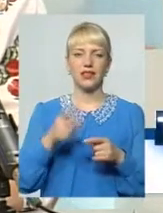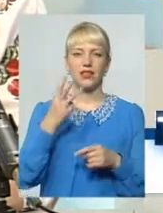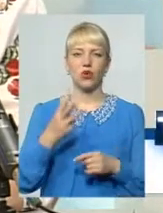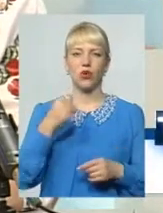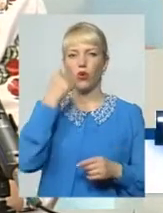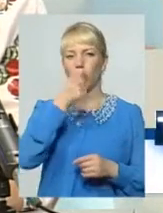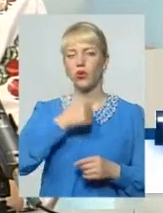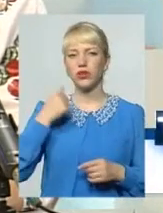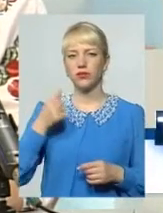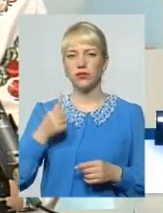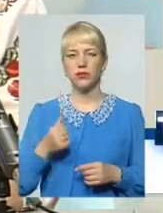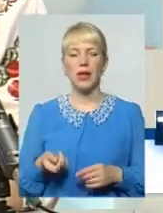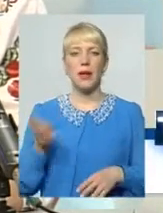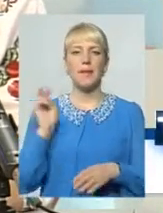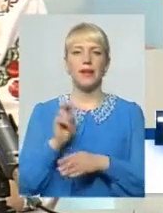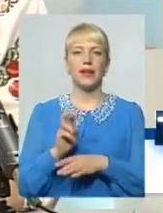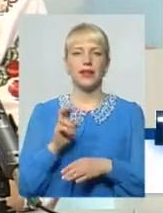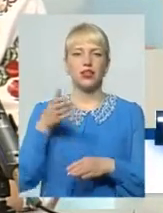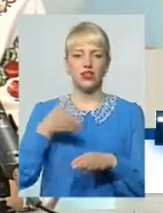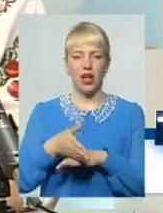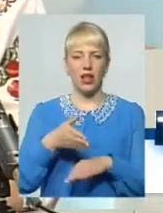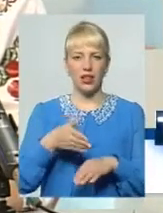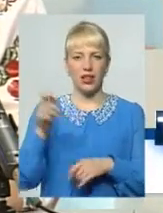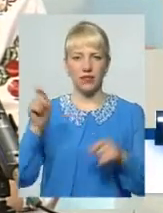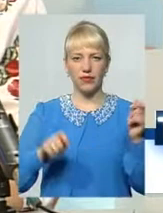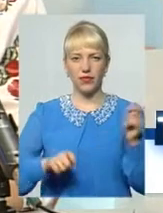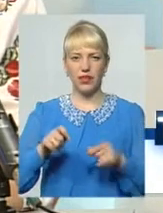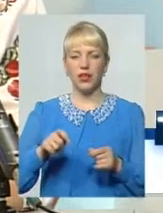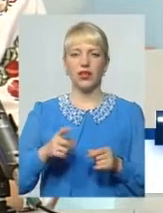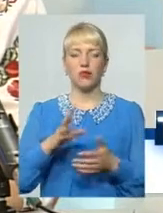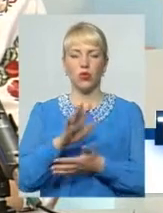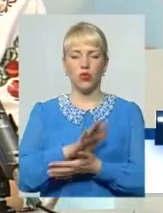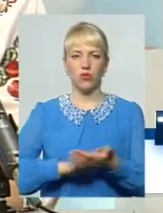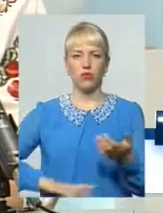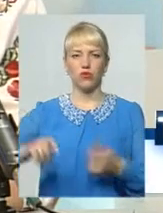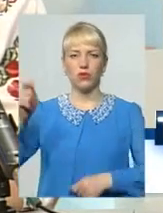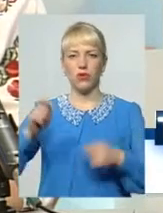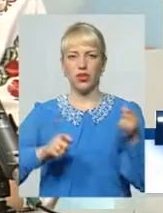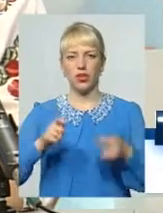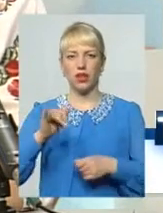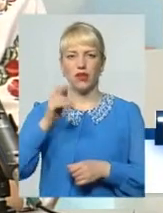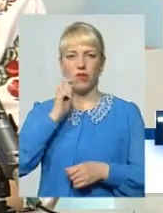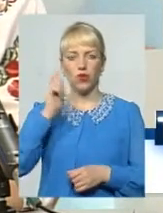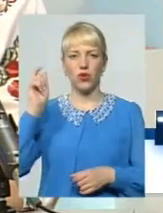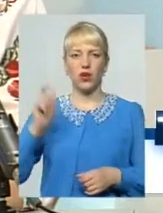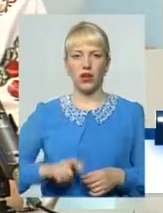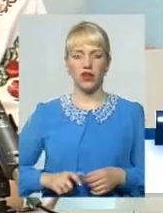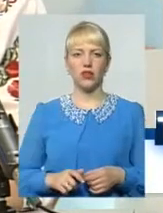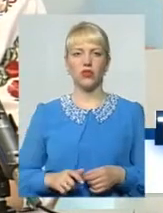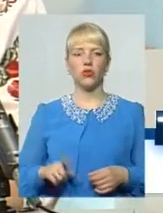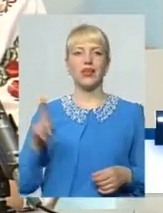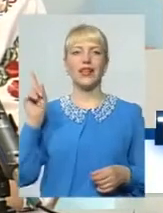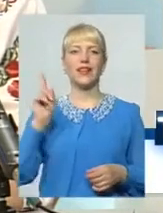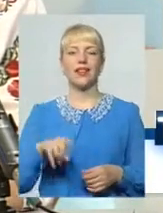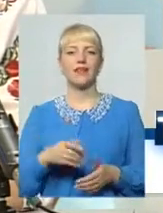приїжджали і продовжують приїжджати в Україну Тобто, навіть